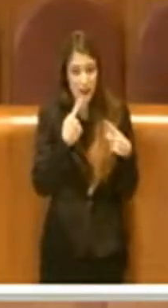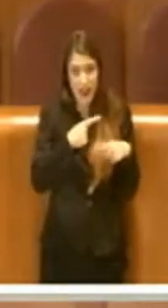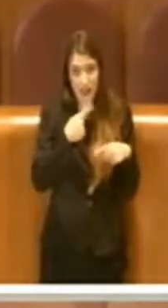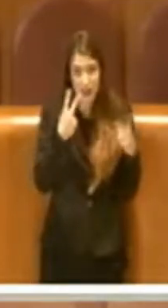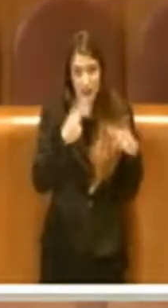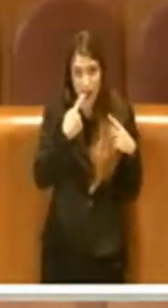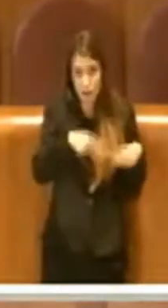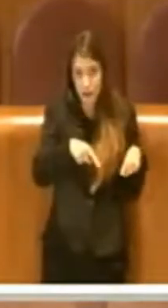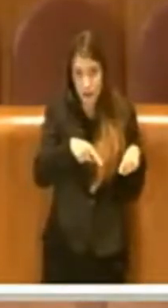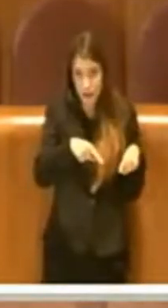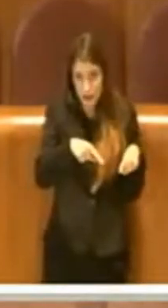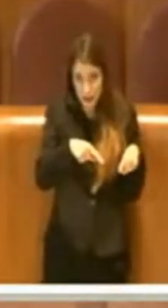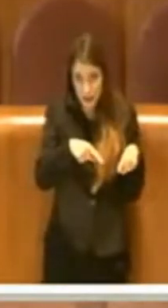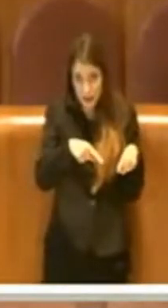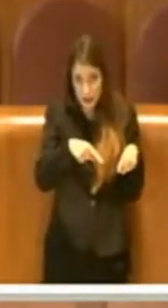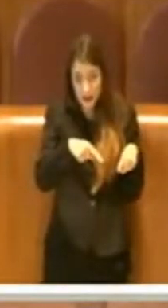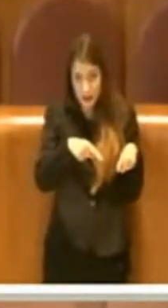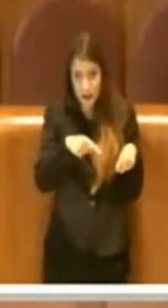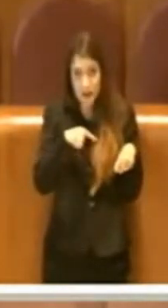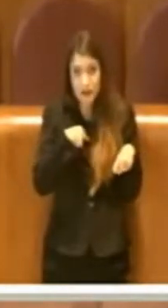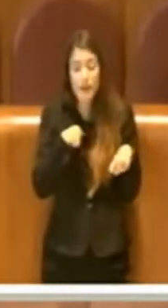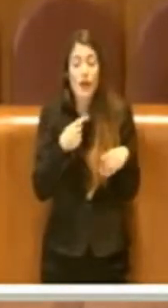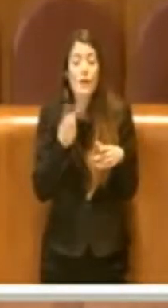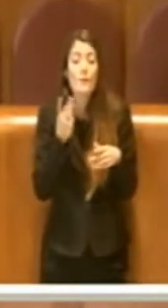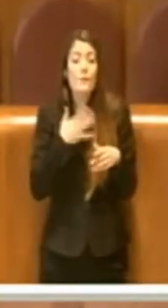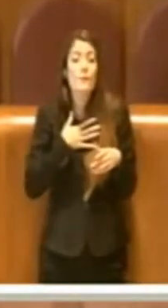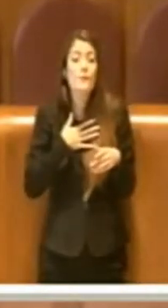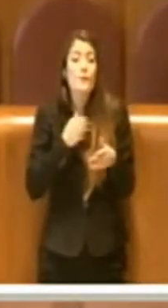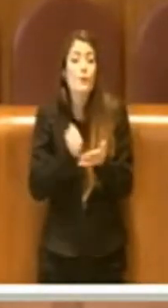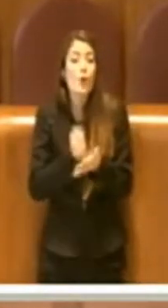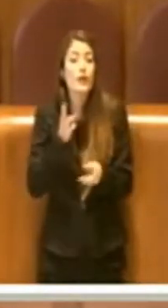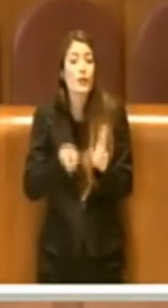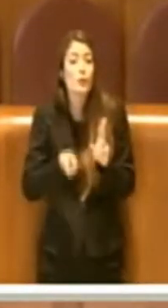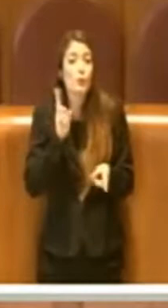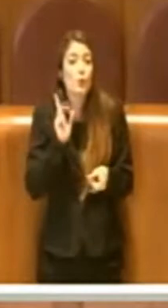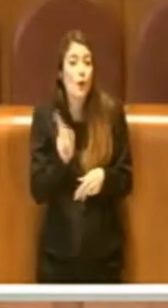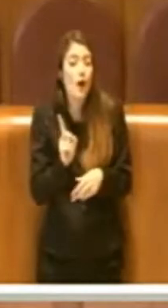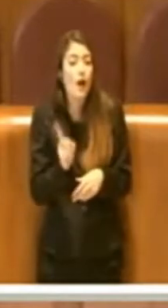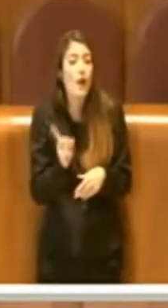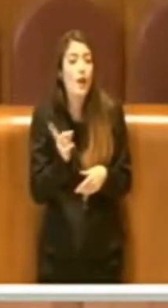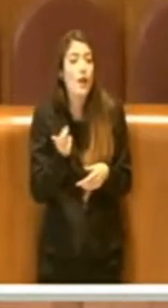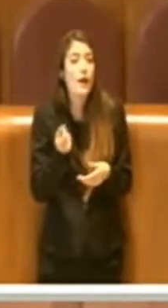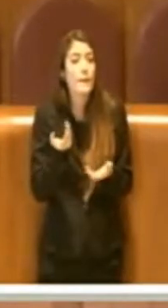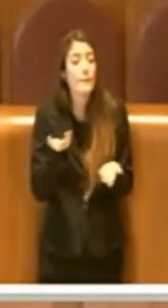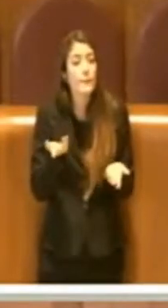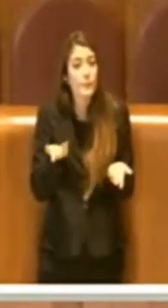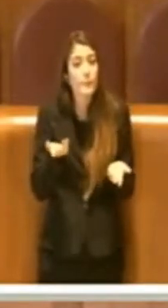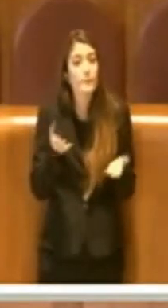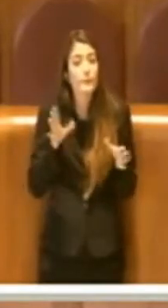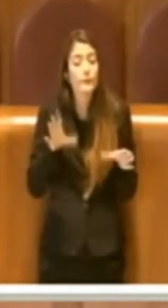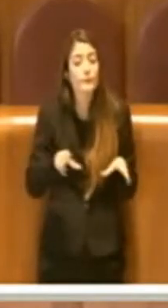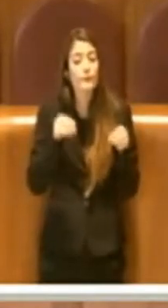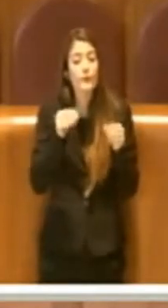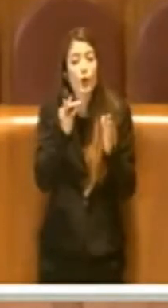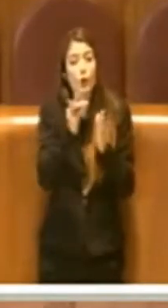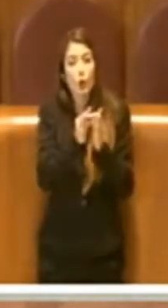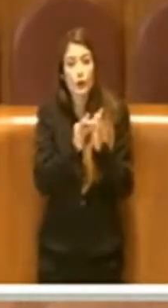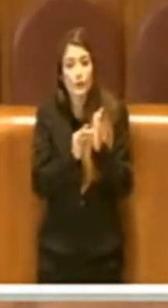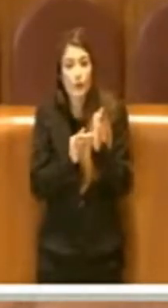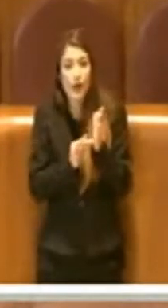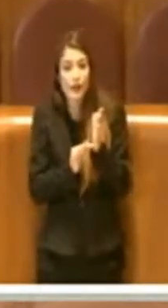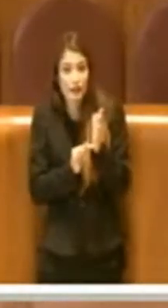stimabile sia importante dettare la normativa e l